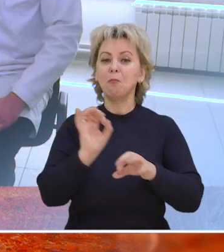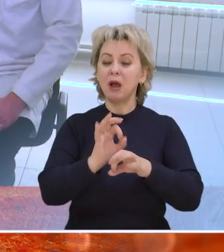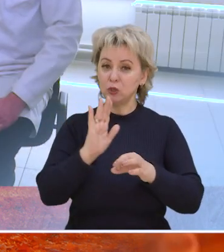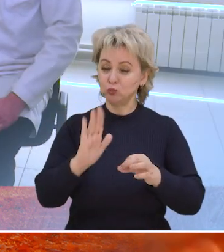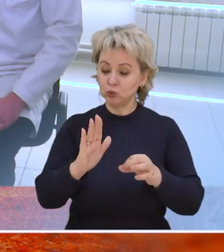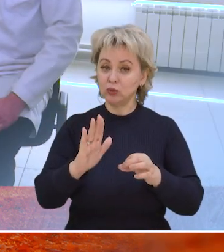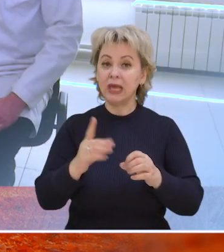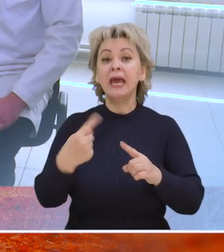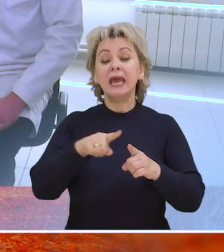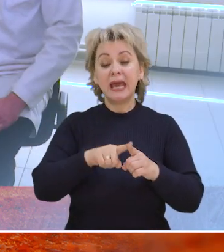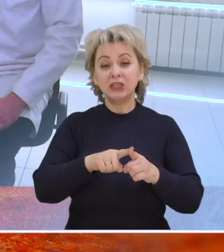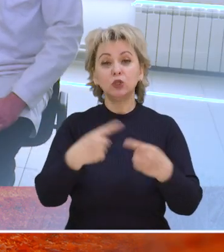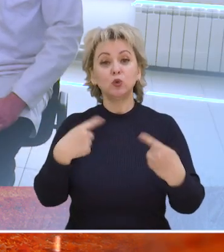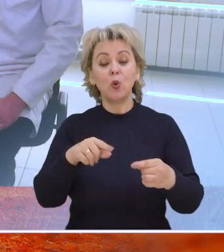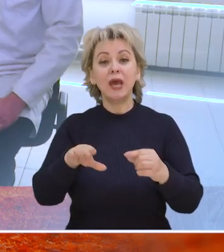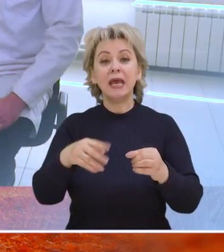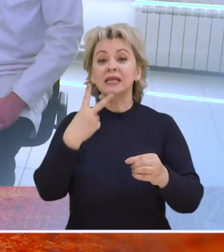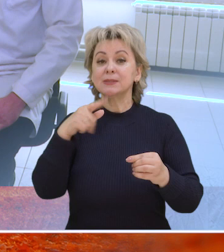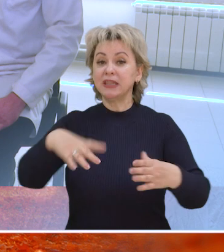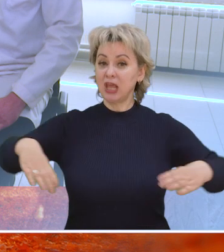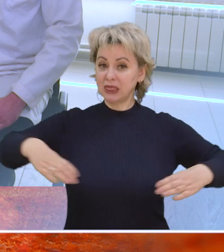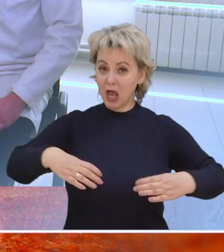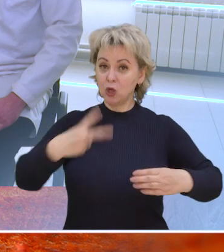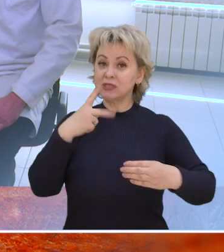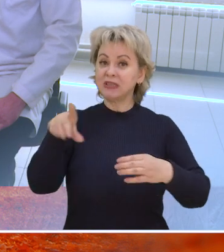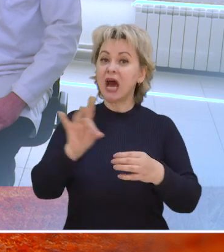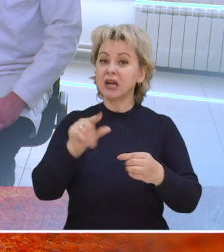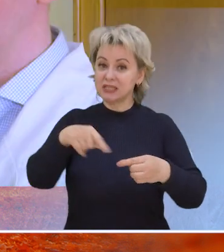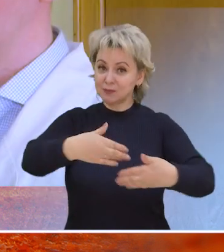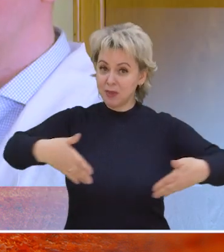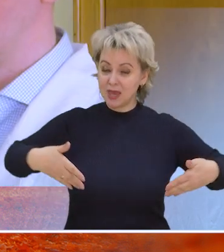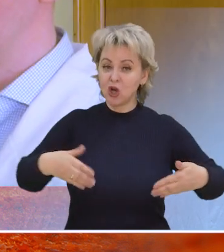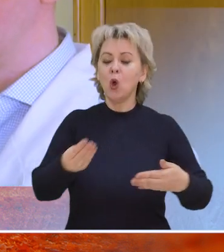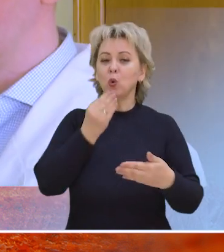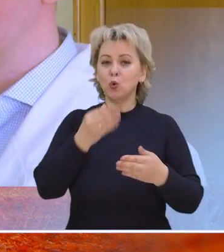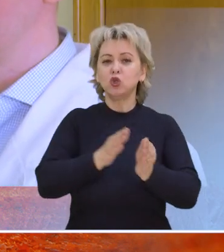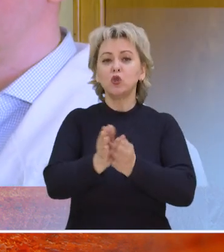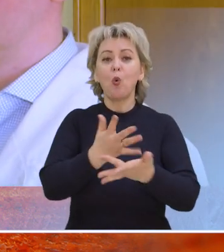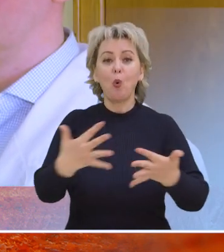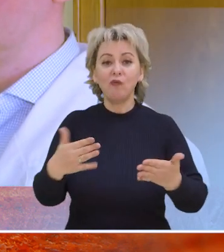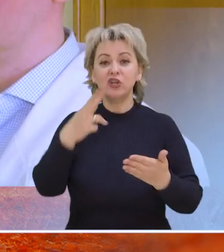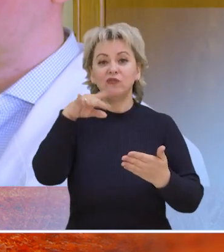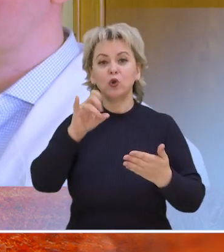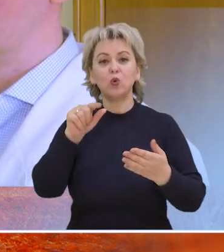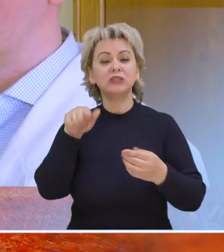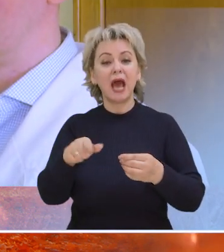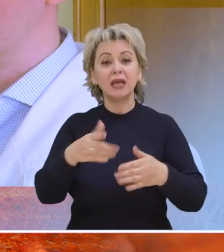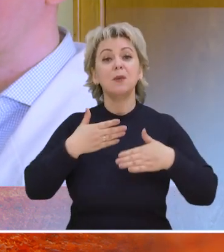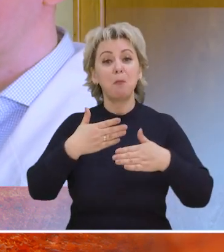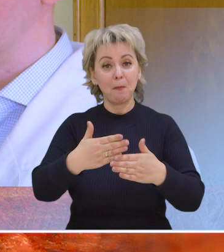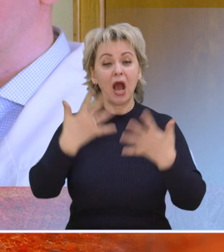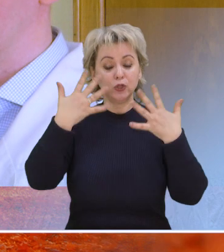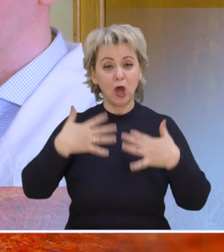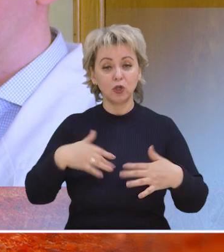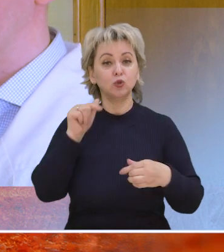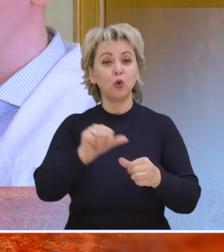способ определения вестерального жира – это измерять талию на уровне пупка. Все зелёные овощи и фрукты являются субстратом,